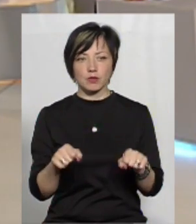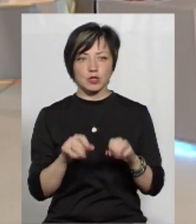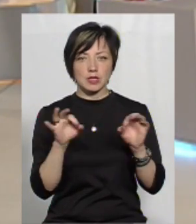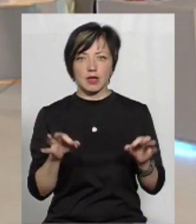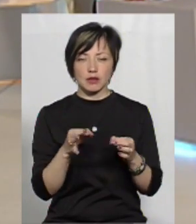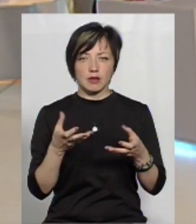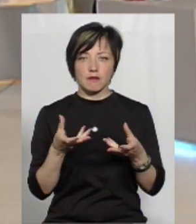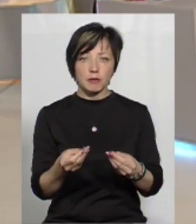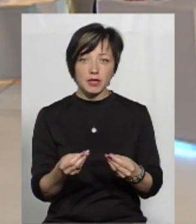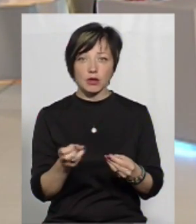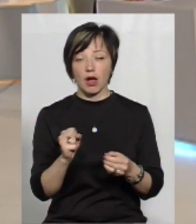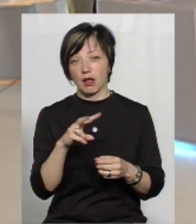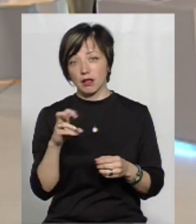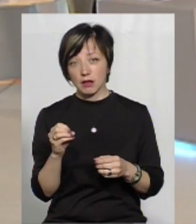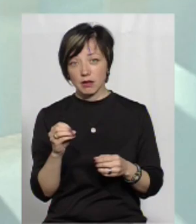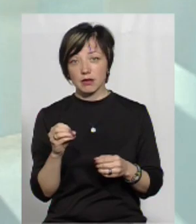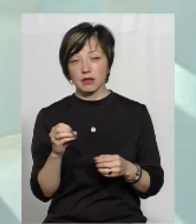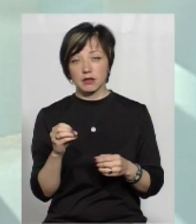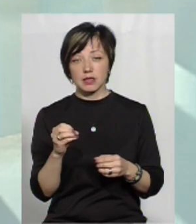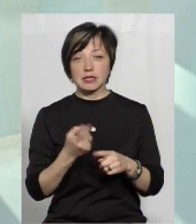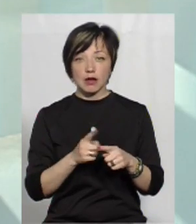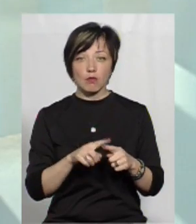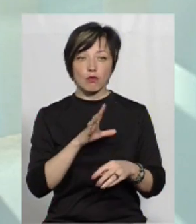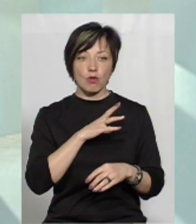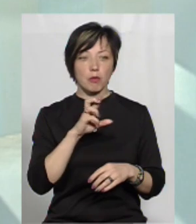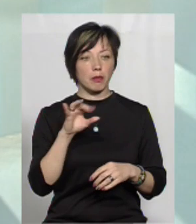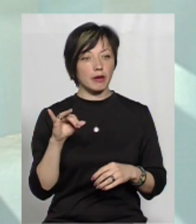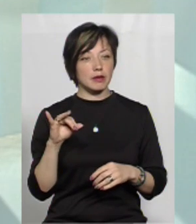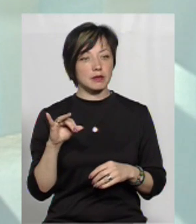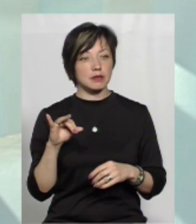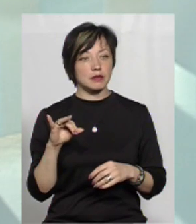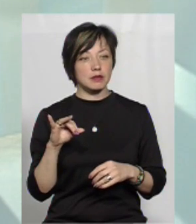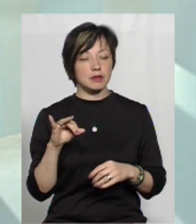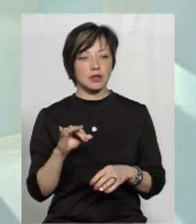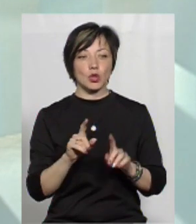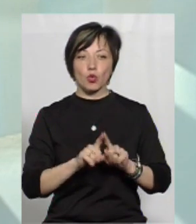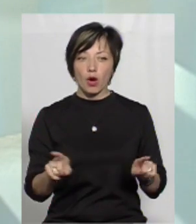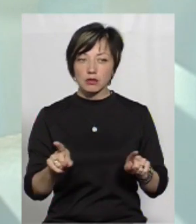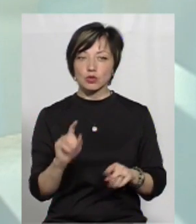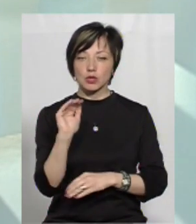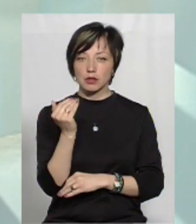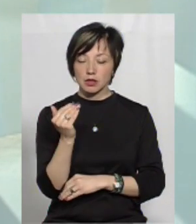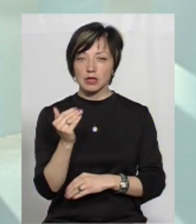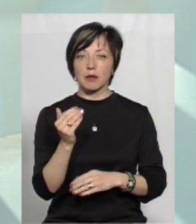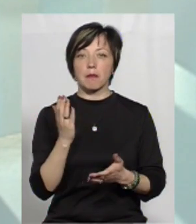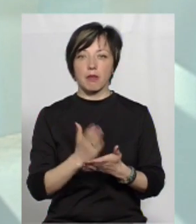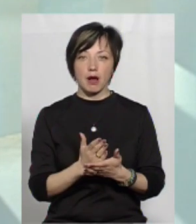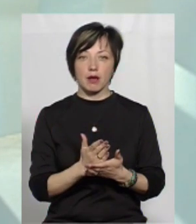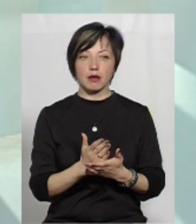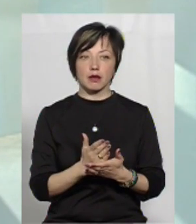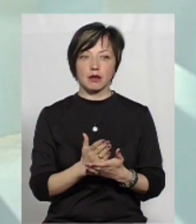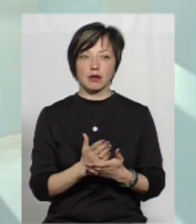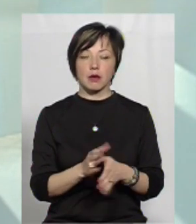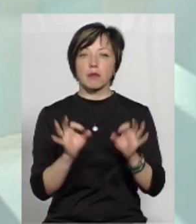ніяким чином не подіяло. Але це було б нюанс того, що дитина має